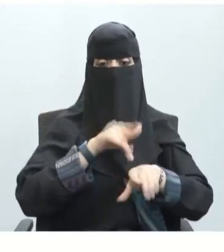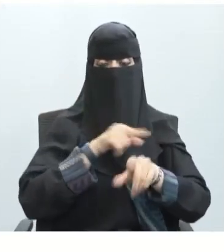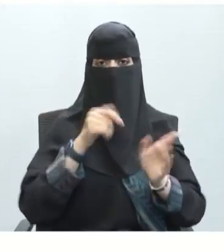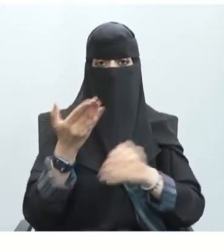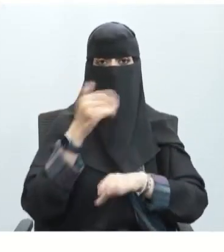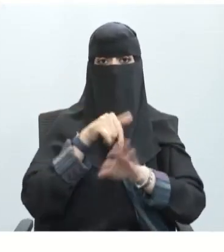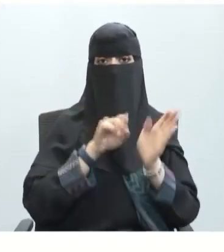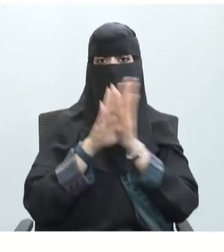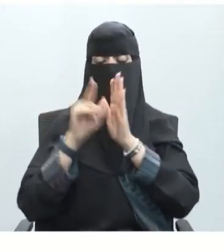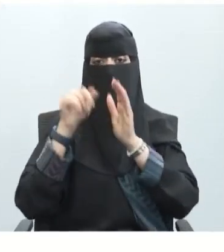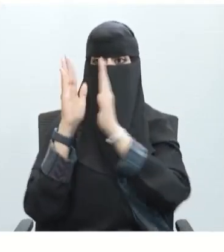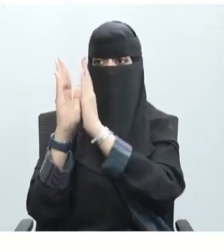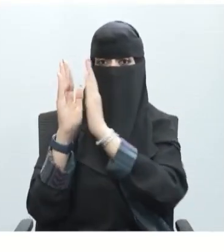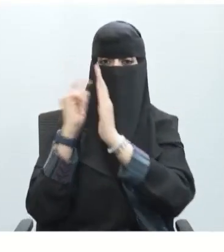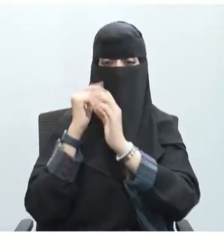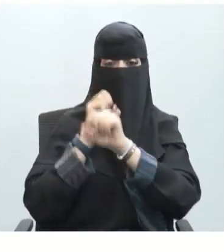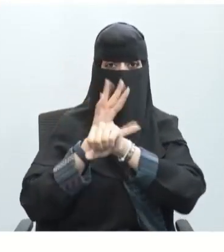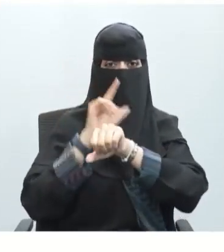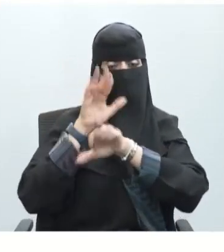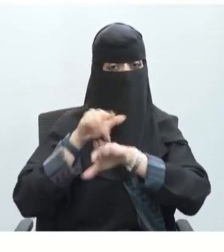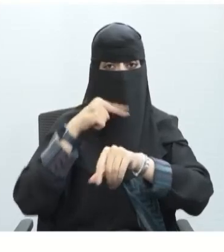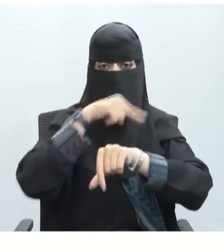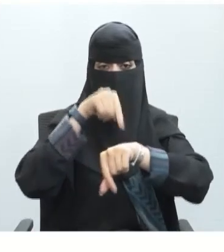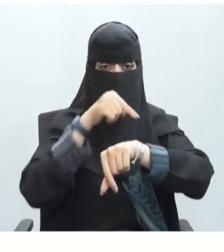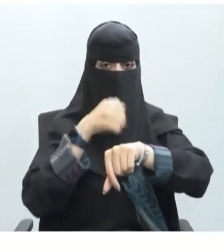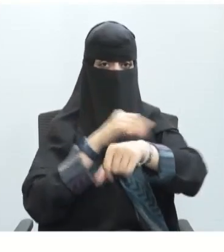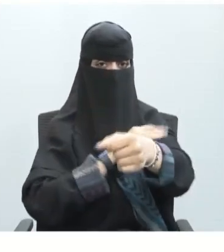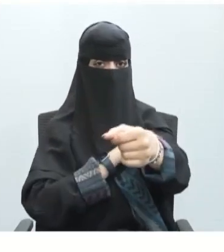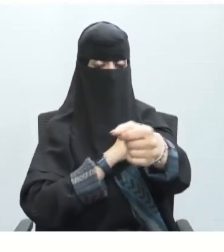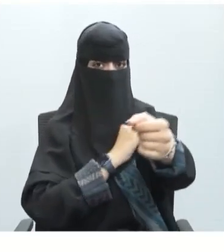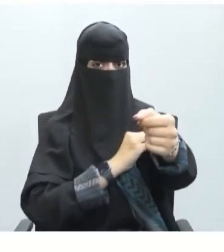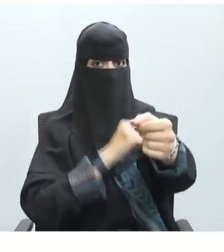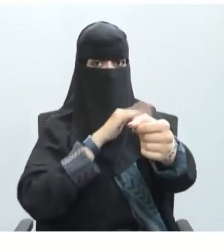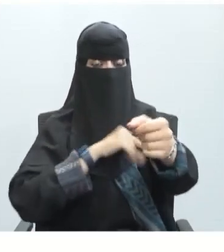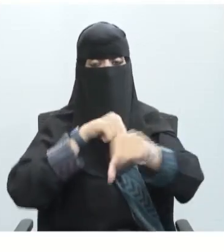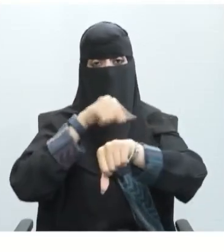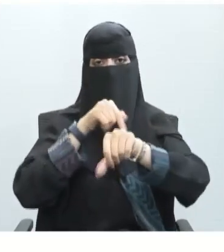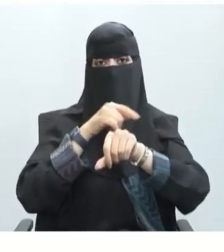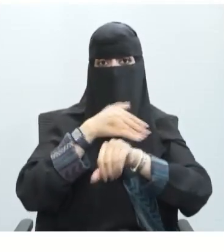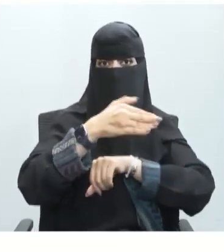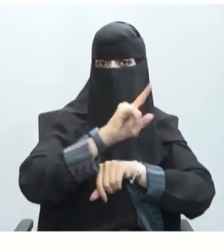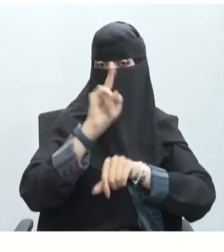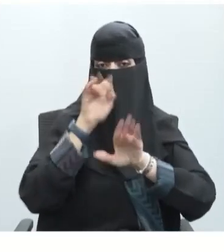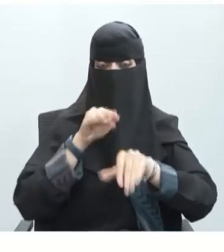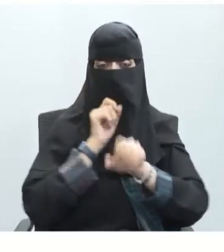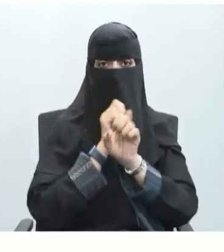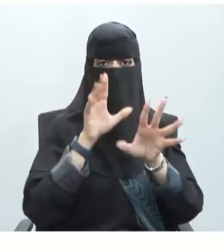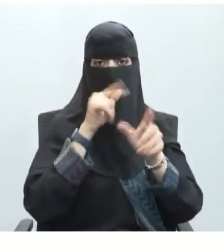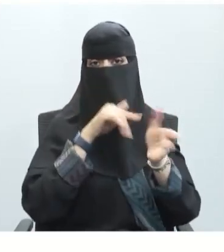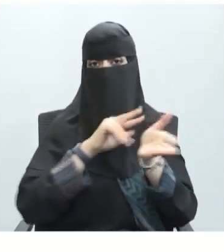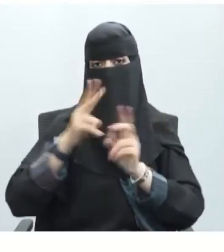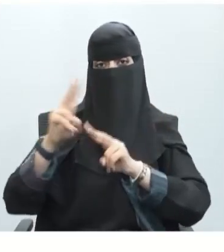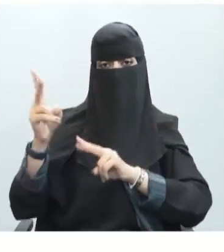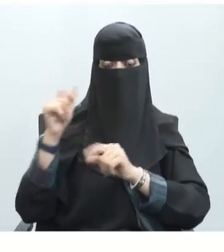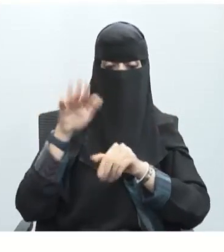يعتمد ذلك على نوع المادة العصبية إذن هي لن تبقى في العضلة عندما نتكلم عن فترة بقائها مدة بقائها تختلف بحسب